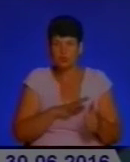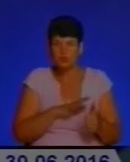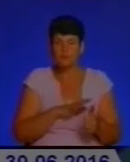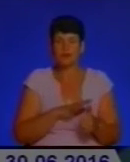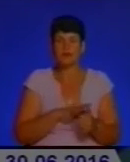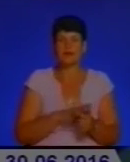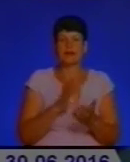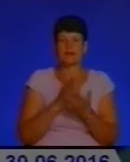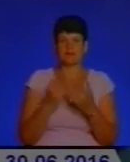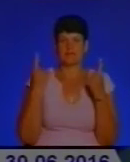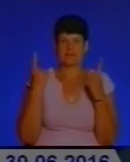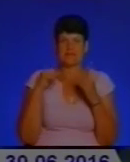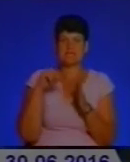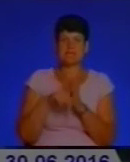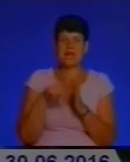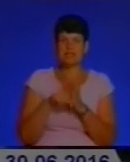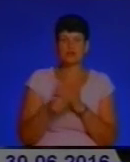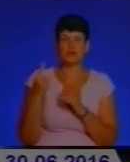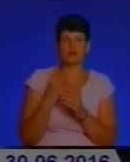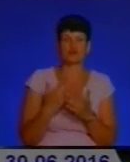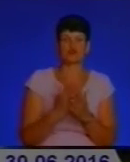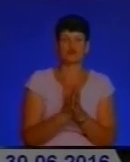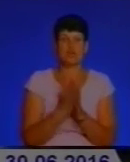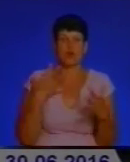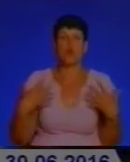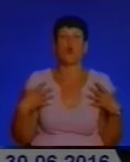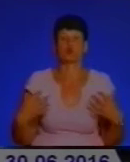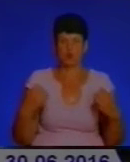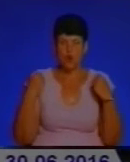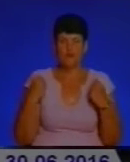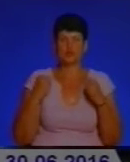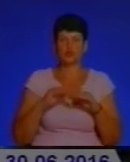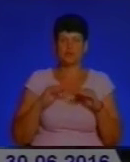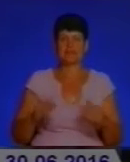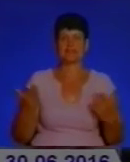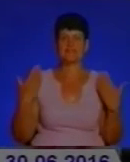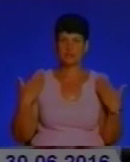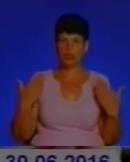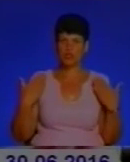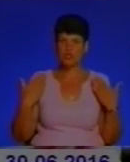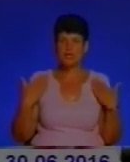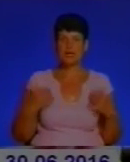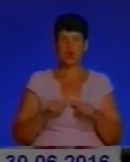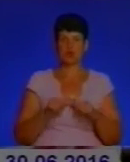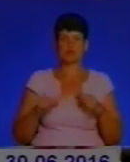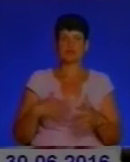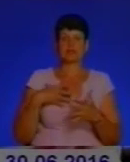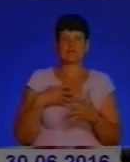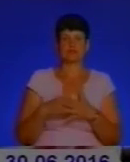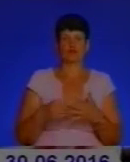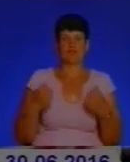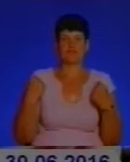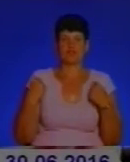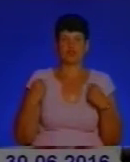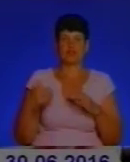велике значення. Насамперед, оздоровче для того, щоб діти відпочили. Розвинули свої фізичні якості.